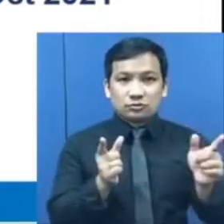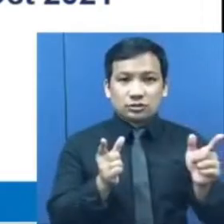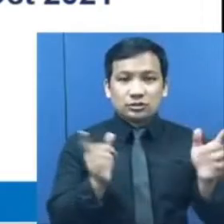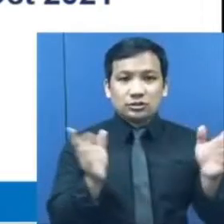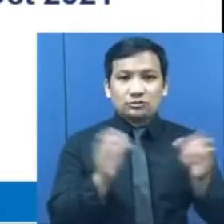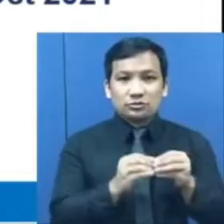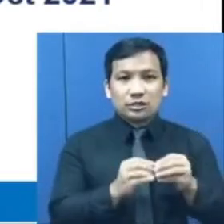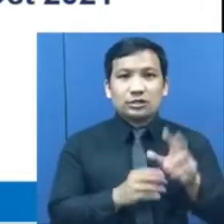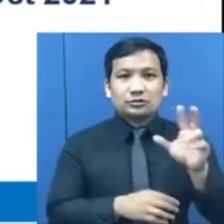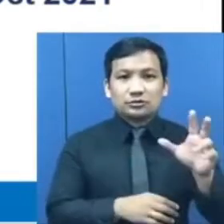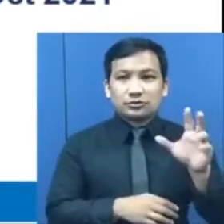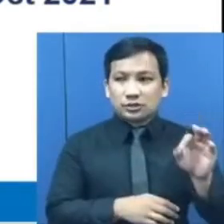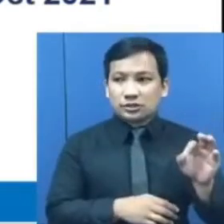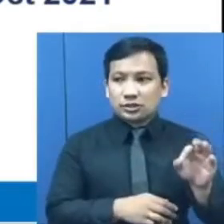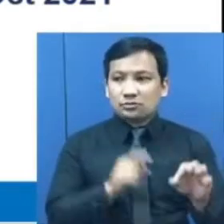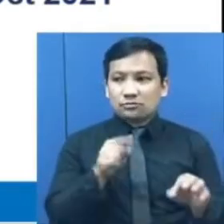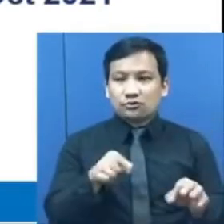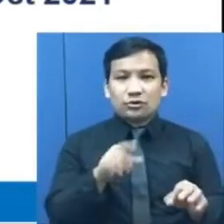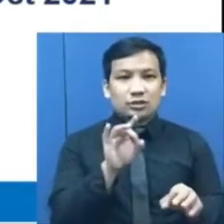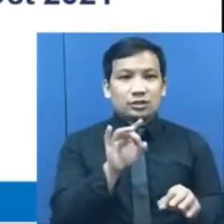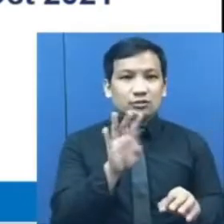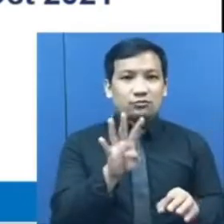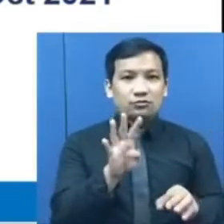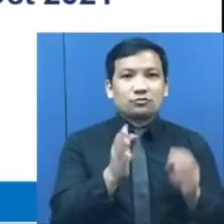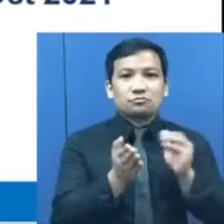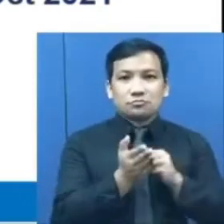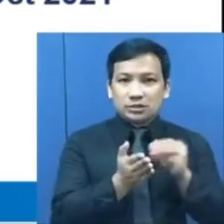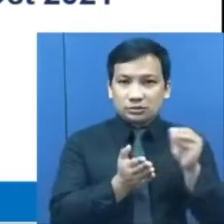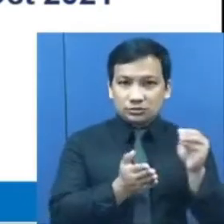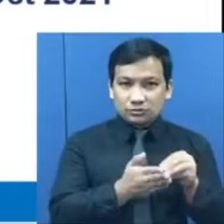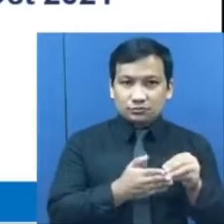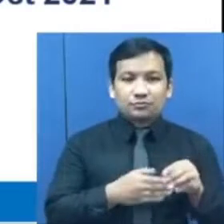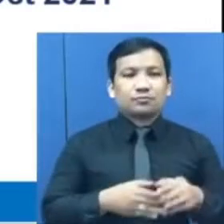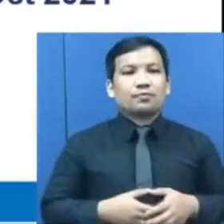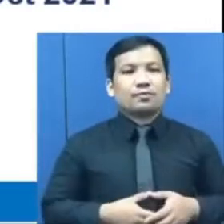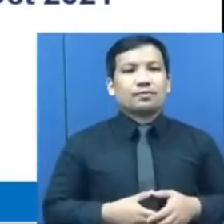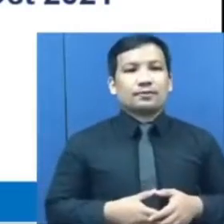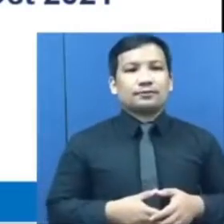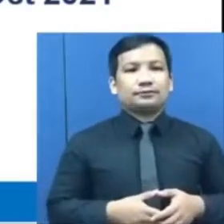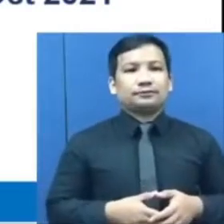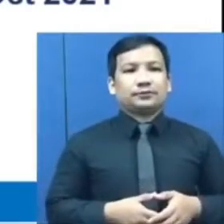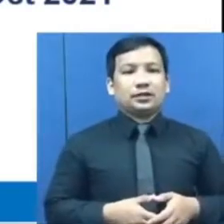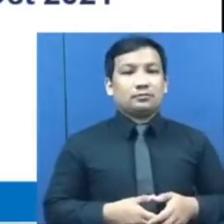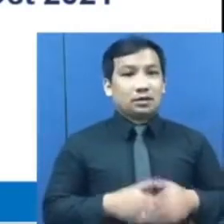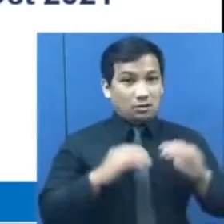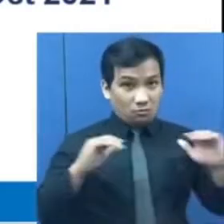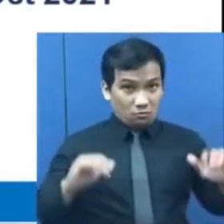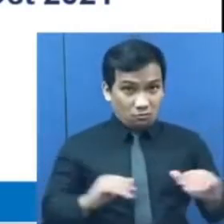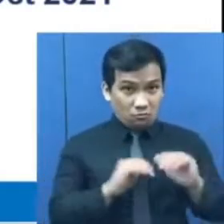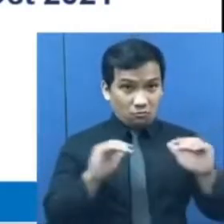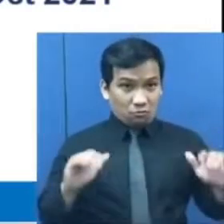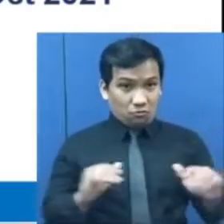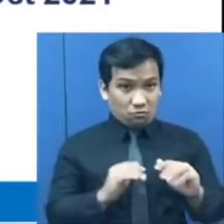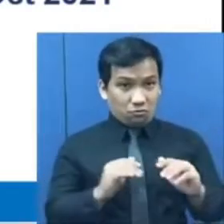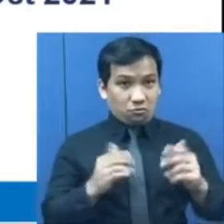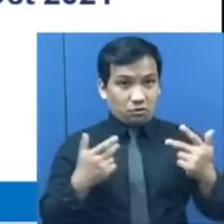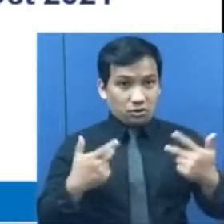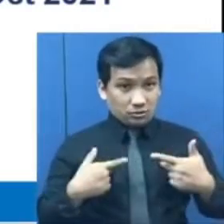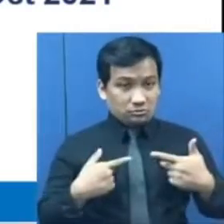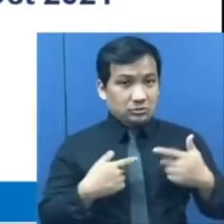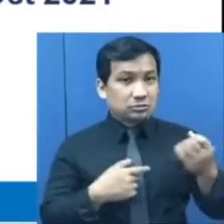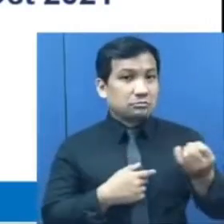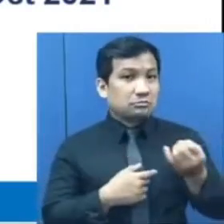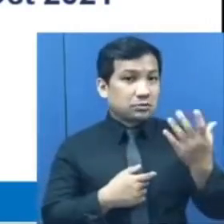39,84 million. Ang employment rate nitong Oktober 2021 ay